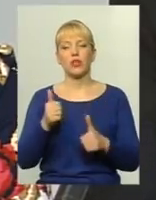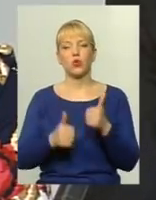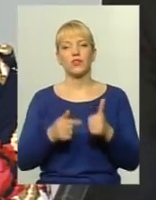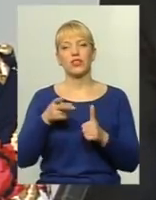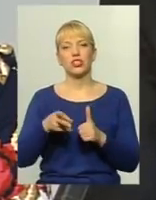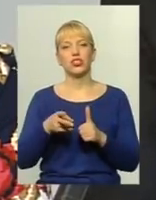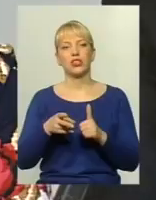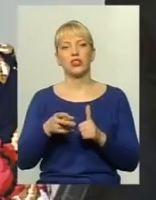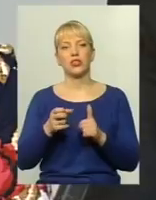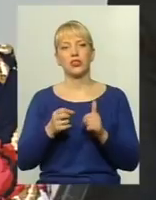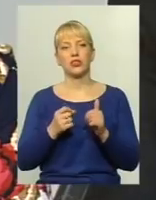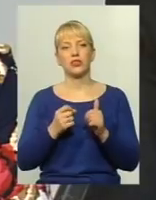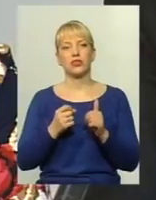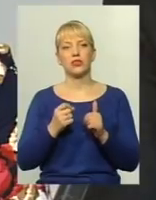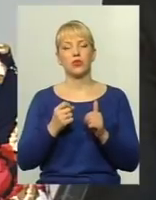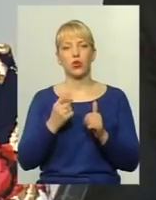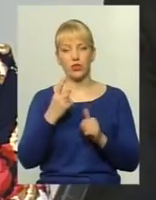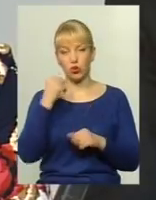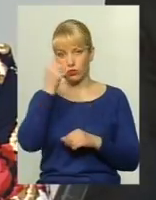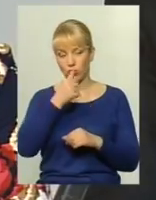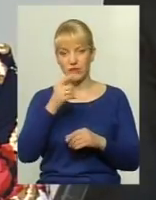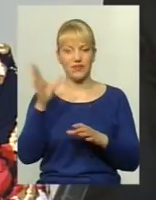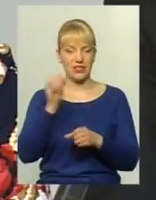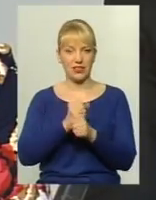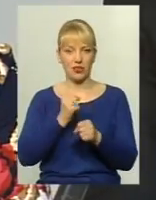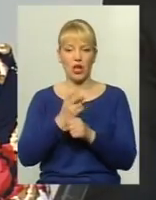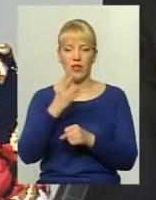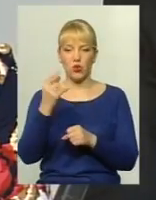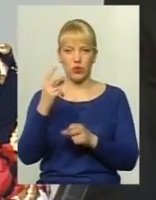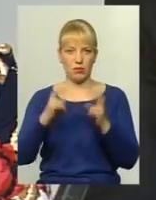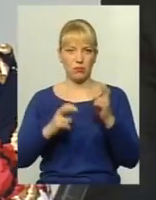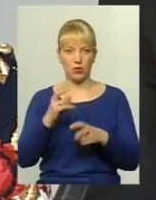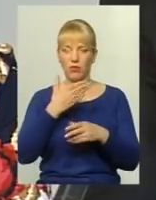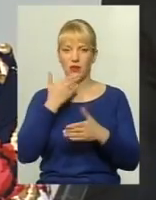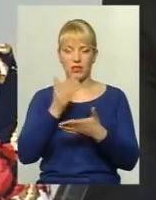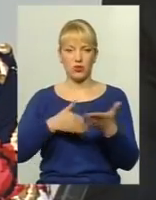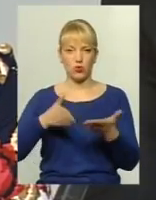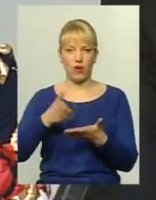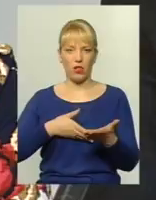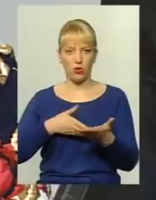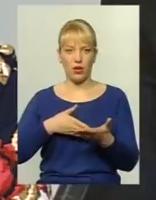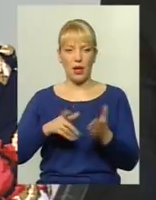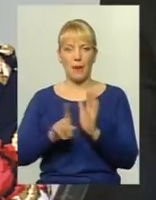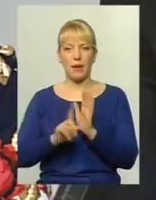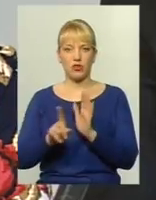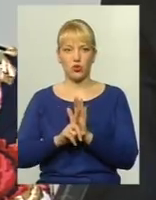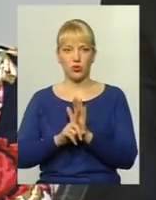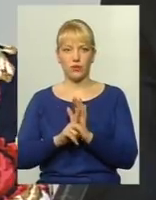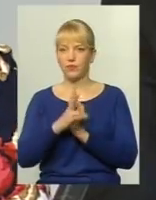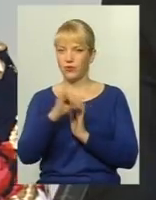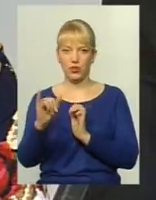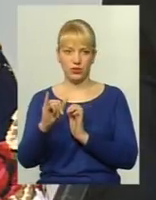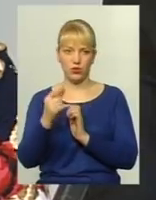році, вони на сьогоднішній день діють. Жодне підприємство не скасувало маршрути. Жодного?